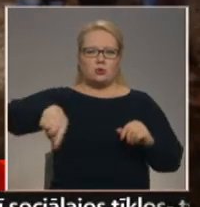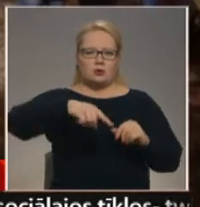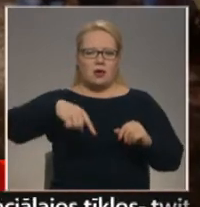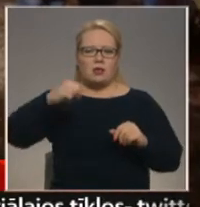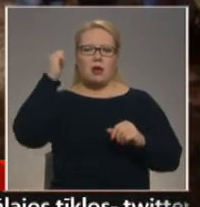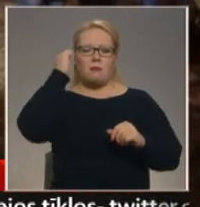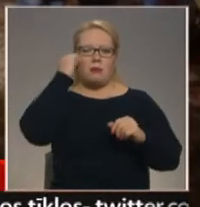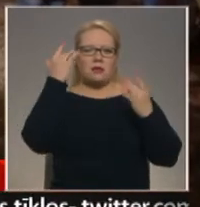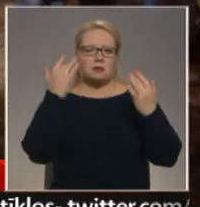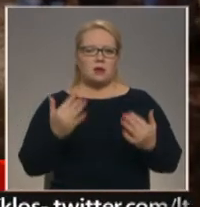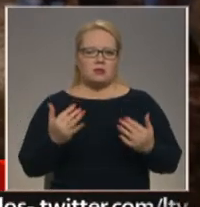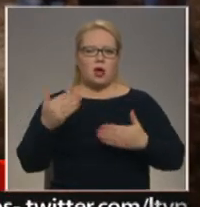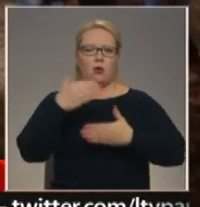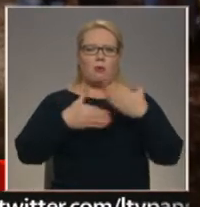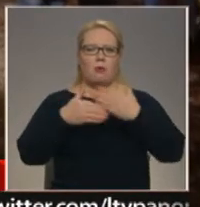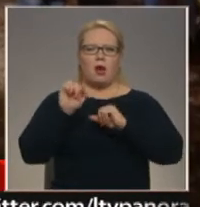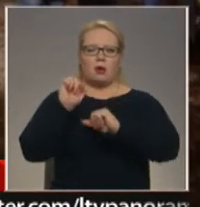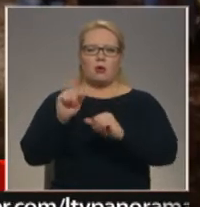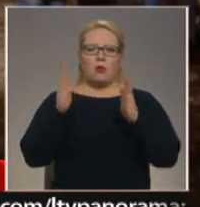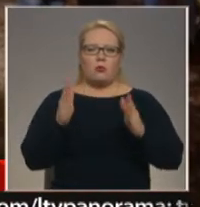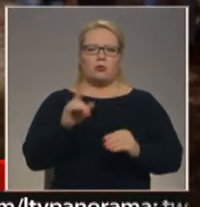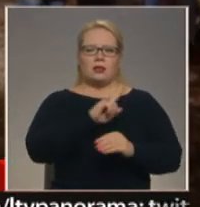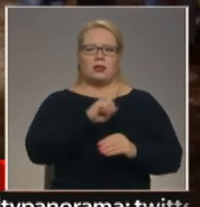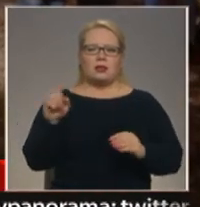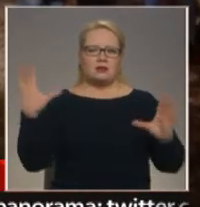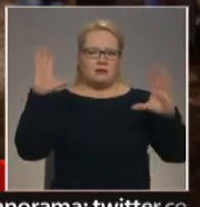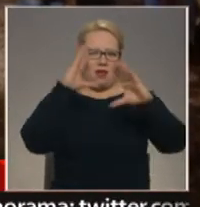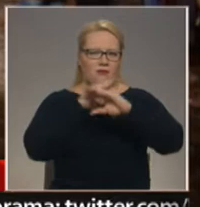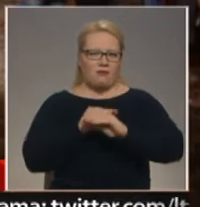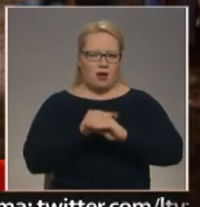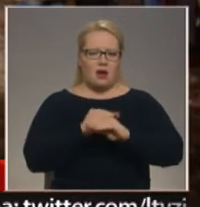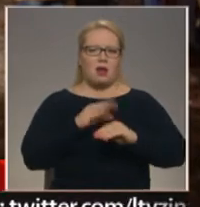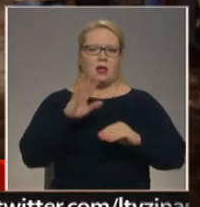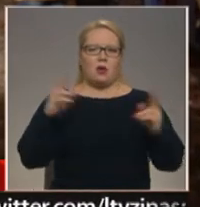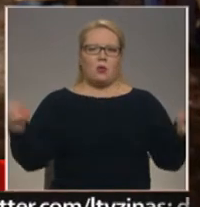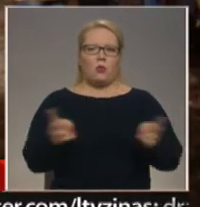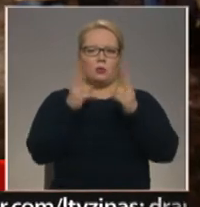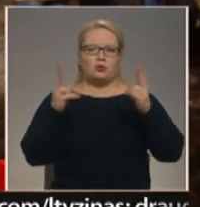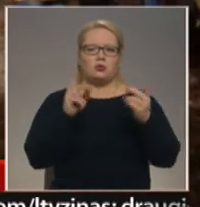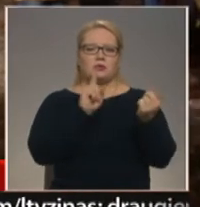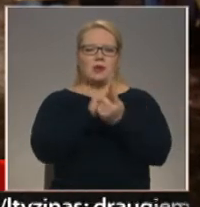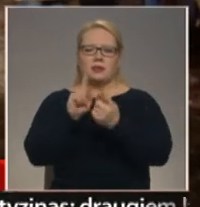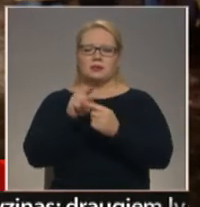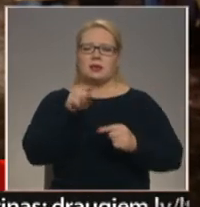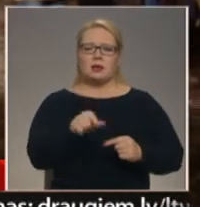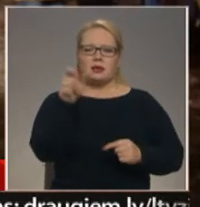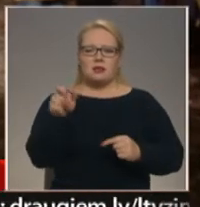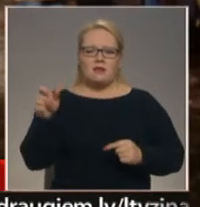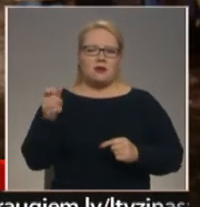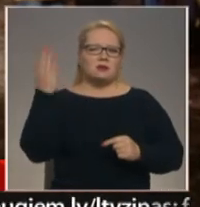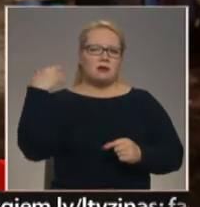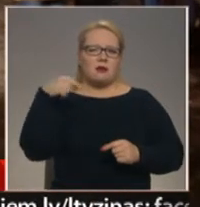piemiņas pasākuma barikādē ilgs līdz pat vēlam vakaram. Pie piemiņas uguns, kur satiksies tie, kas šeit savu laiku